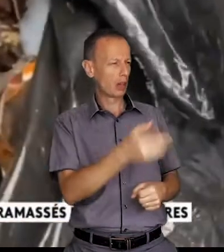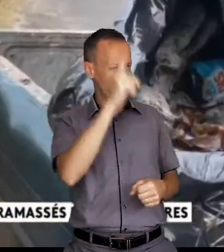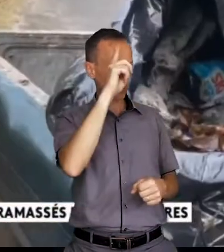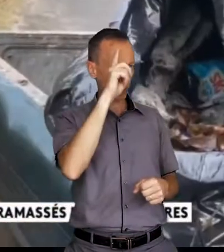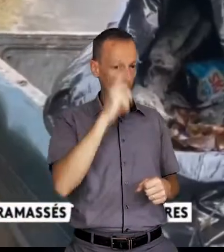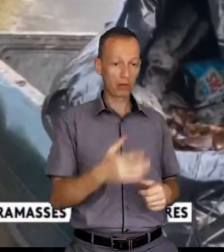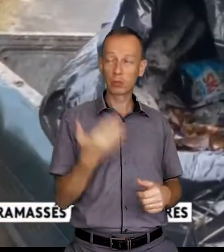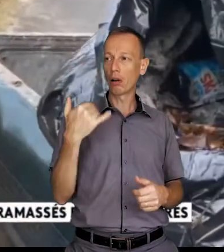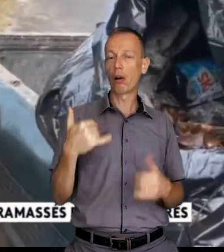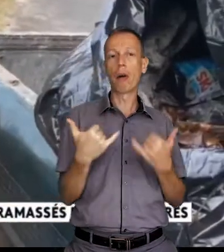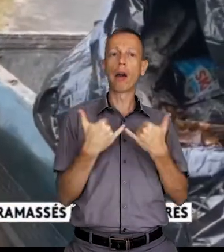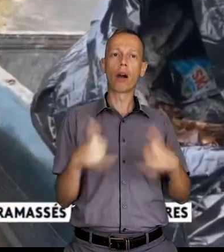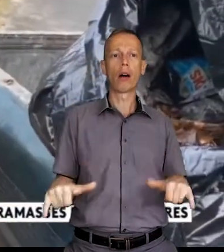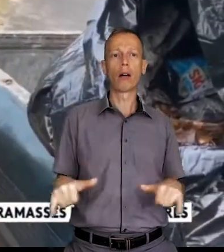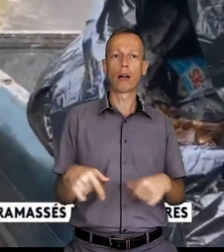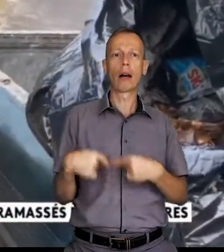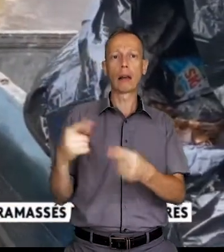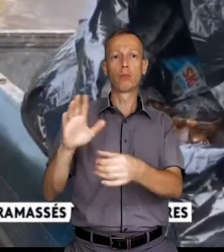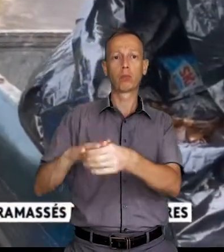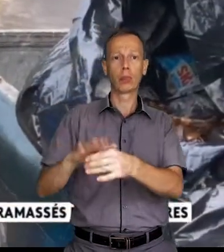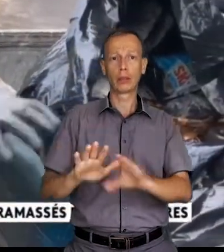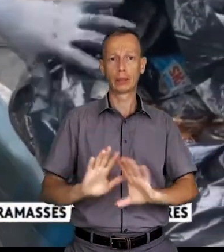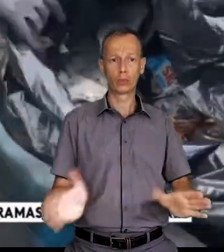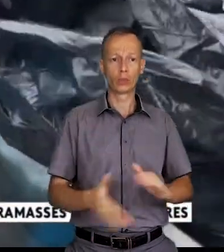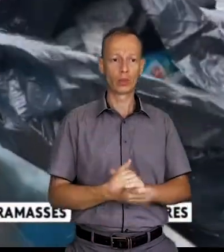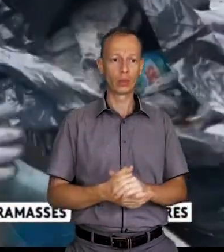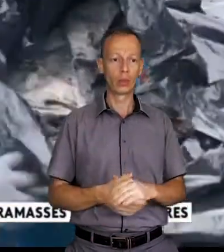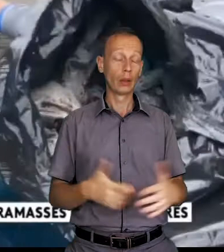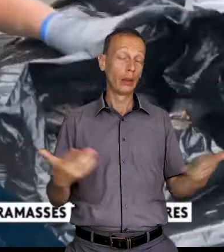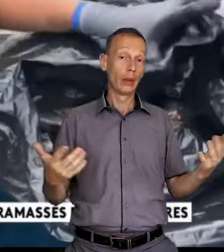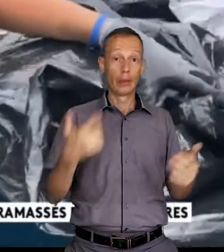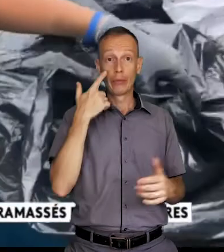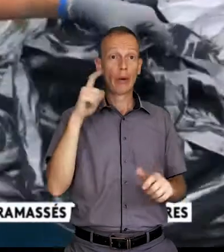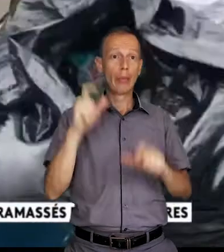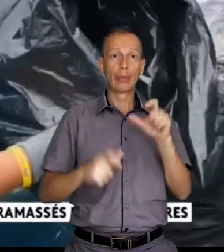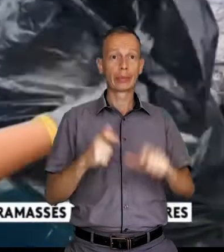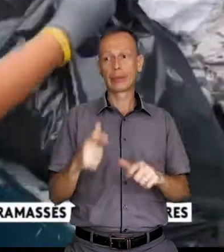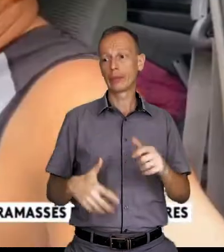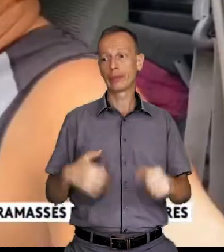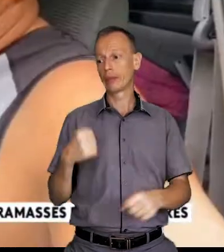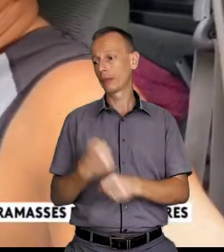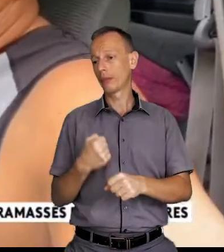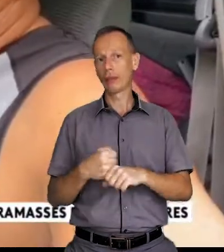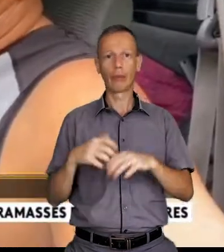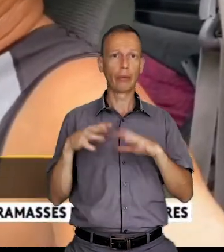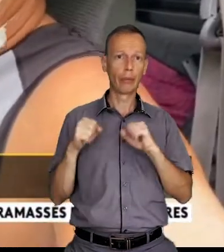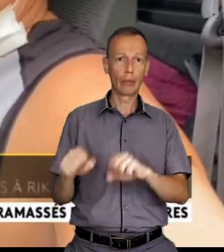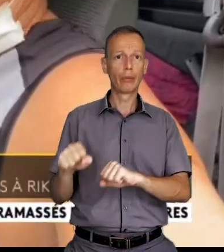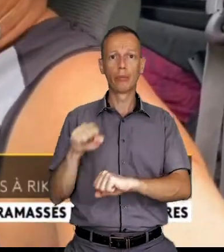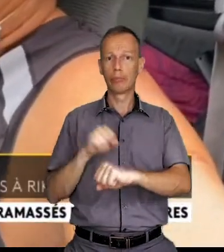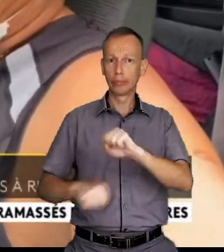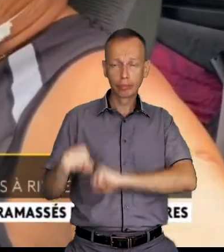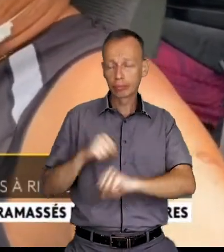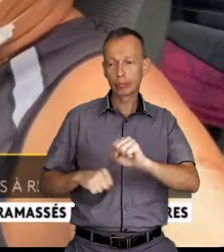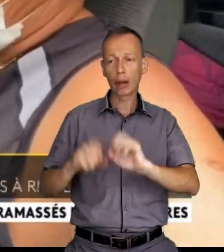Pourquoi les gens jettent comme ça dans la nature ? Je ne pas, ils sont finis d'aller jeter dans la poubelle. Les gens sont faits pour de la